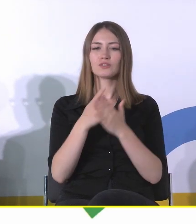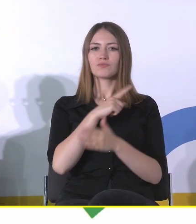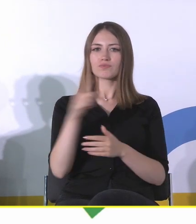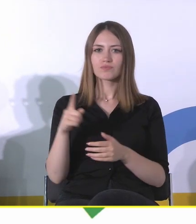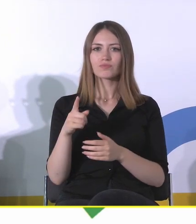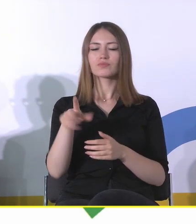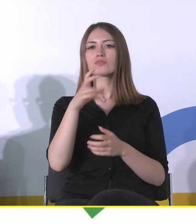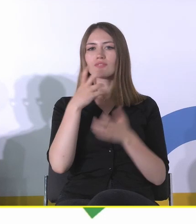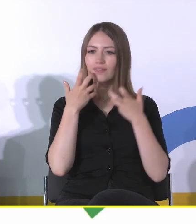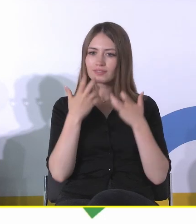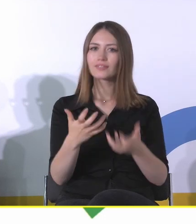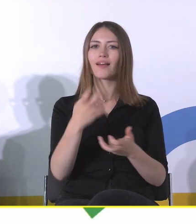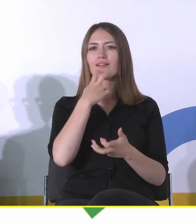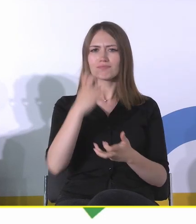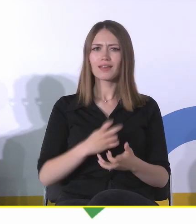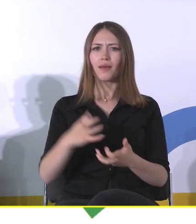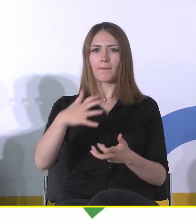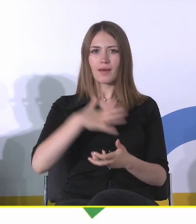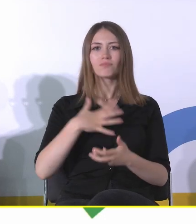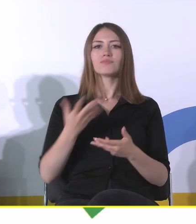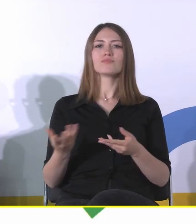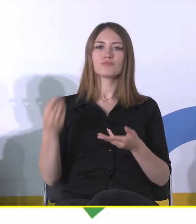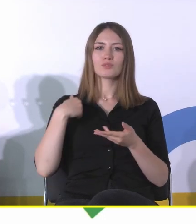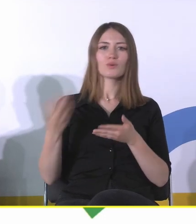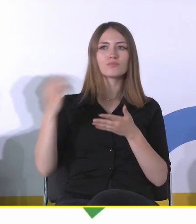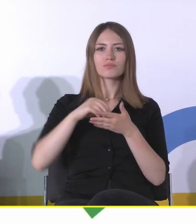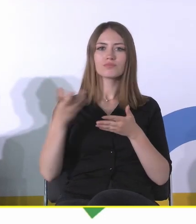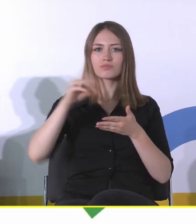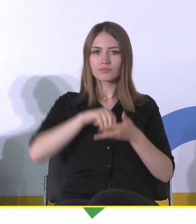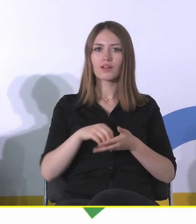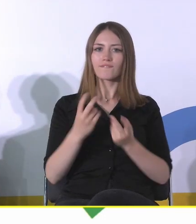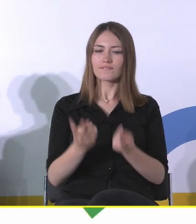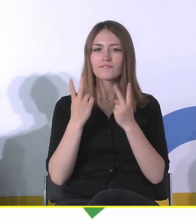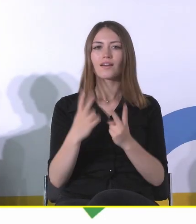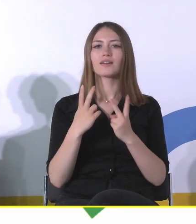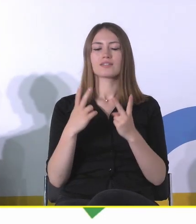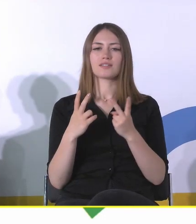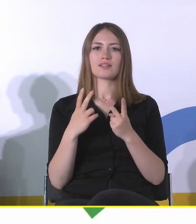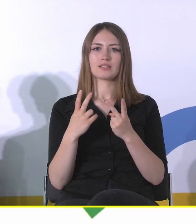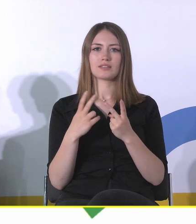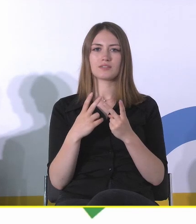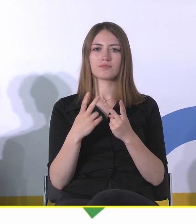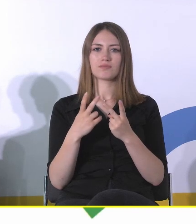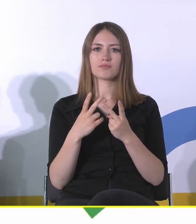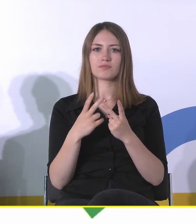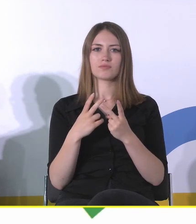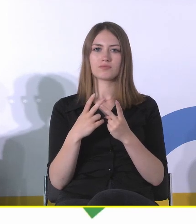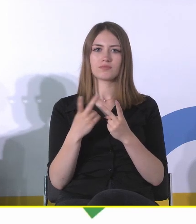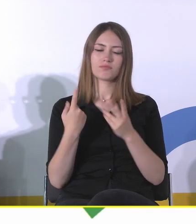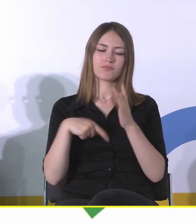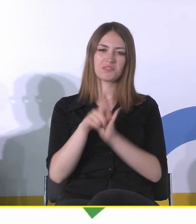którzy zbierali artefakty, którzy zbierali ważne dla nich, niekoniecznie w szerszym kontekście, ale ważne dla nich obiekty,